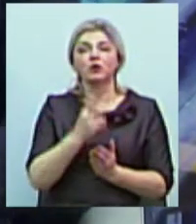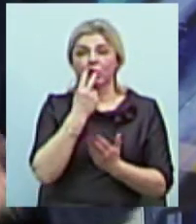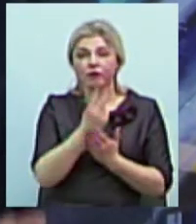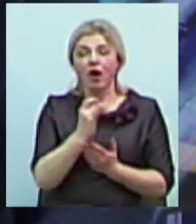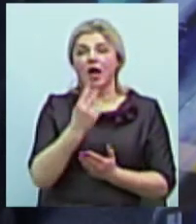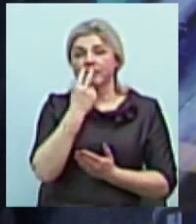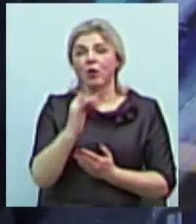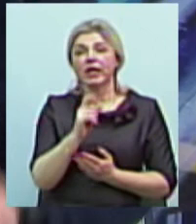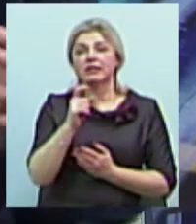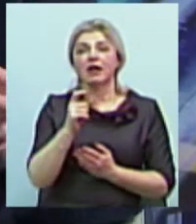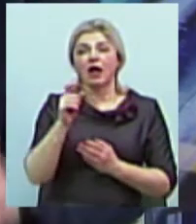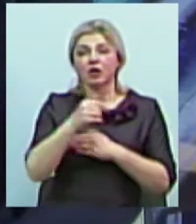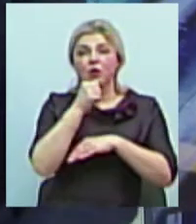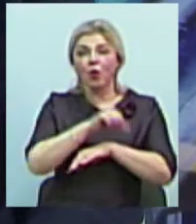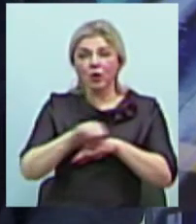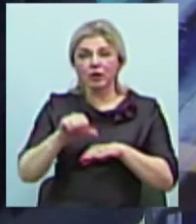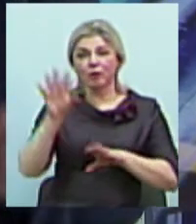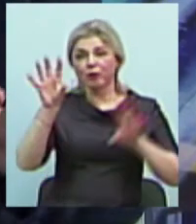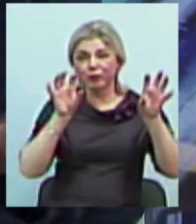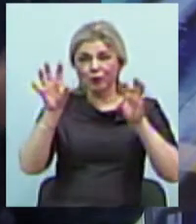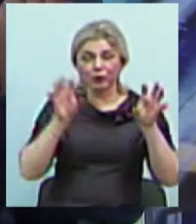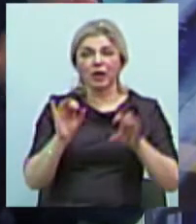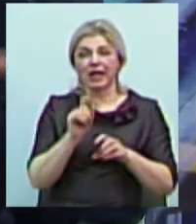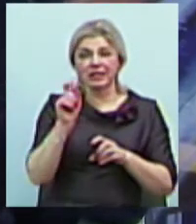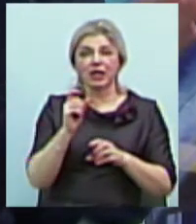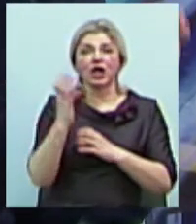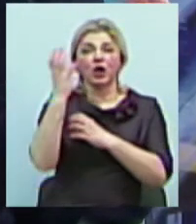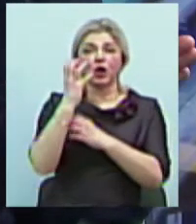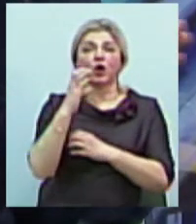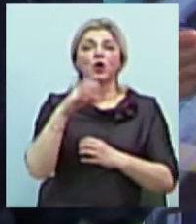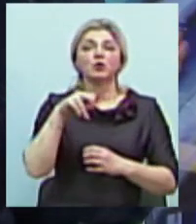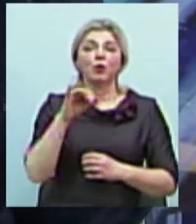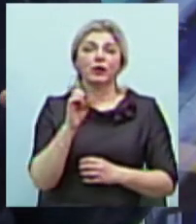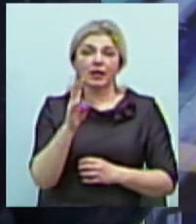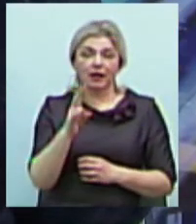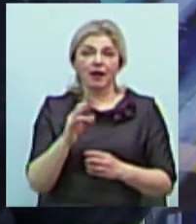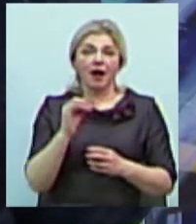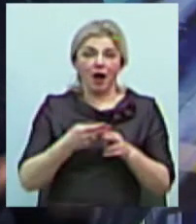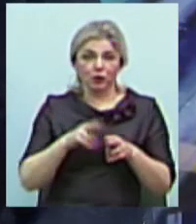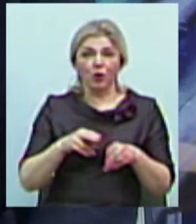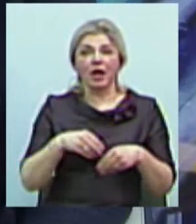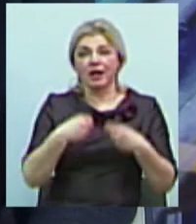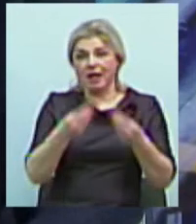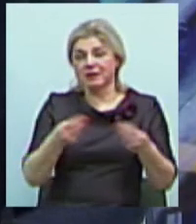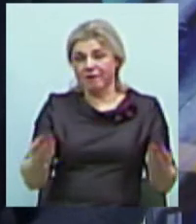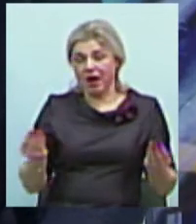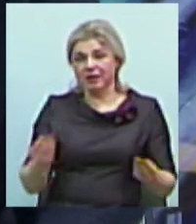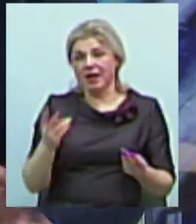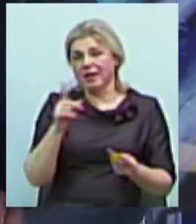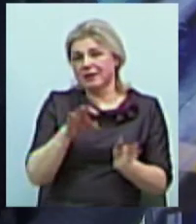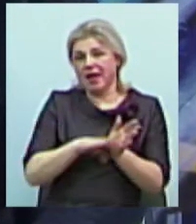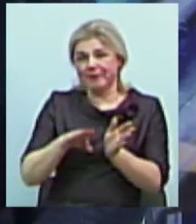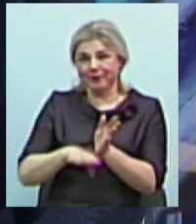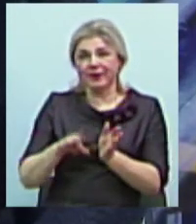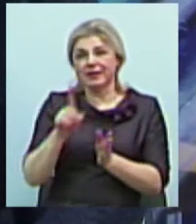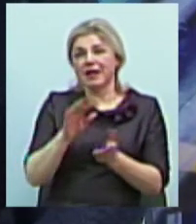кордону, який ловлять, чи через спутник якийсь, який нам роздавали, колись там просто задарма НТВ+, чи щось